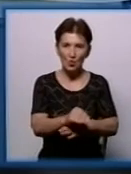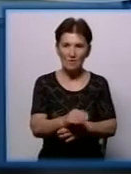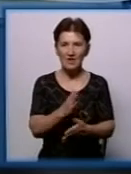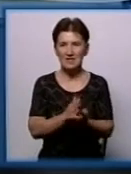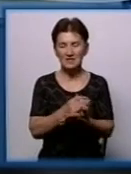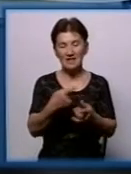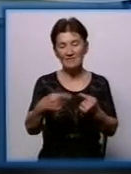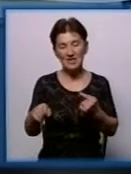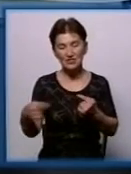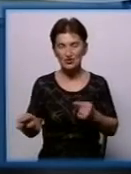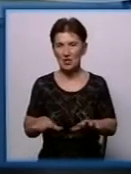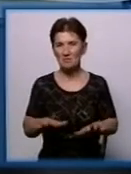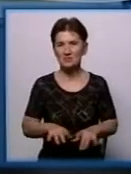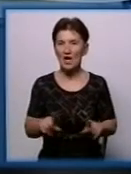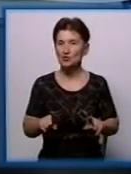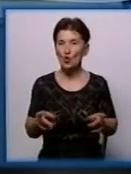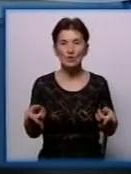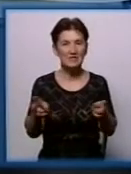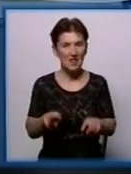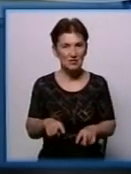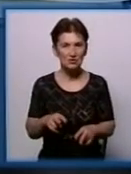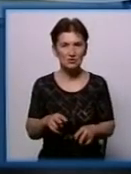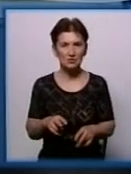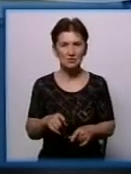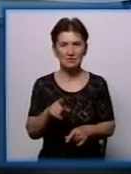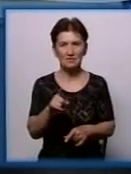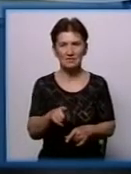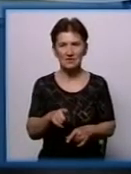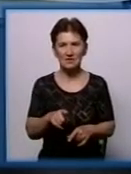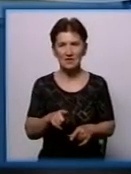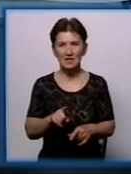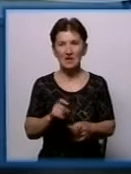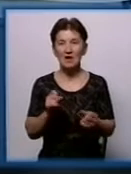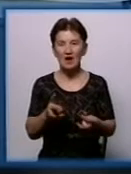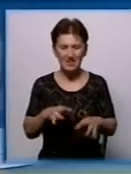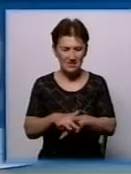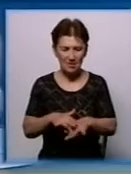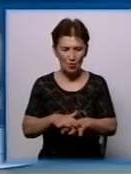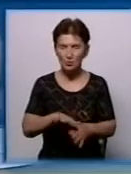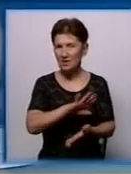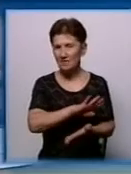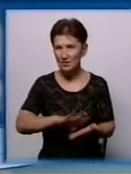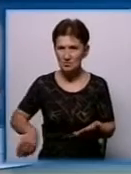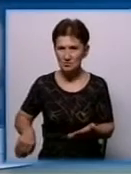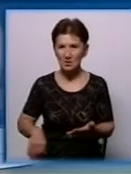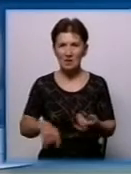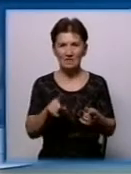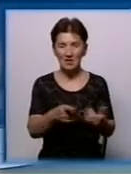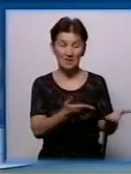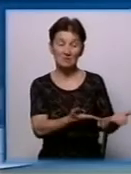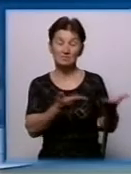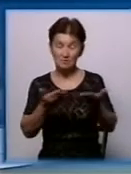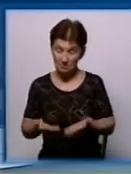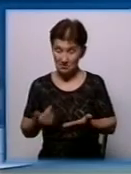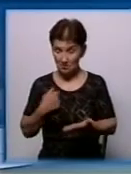місцях, а ті, що завушені, вони їх викидають з розрахунки як такові. Тобто, ці всі матеріали надають. Ми їх перевіряємо,